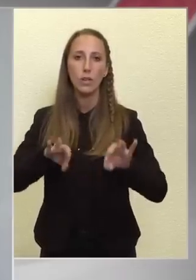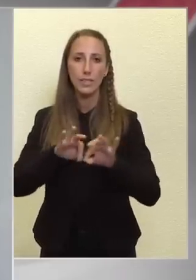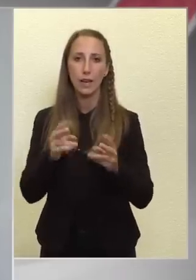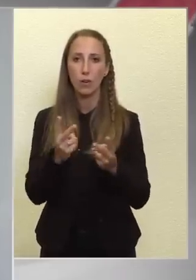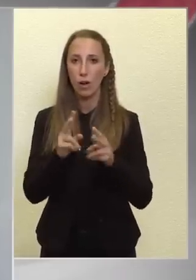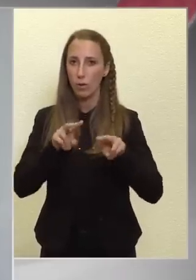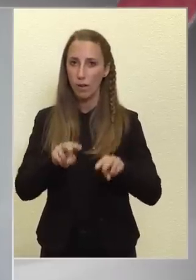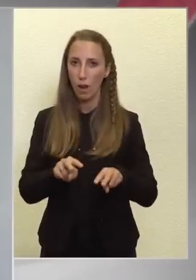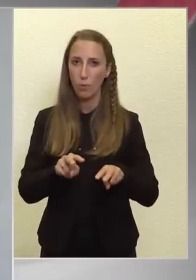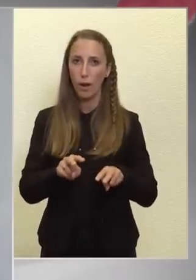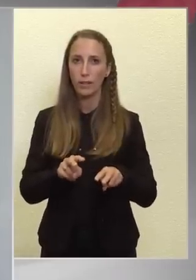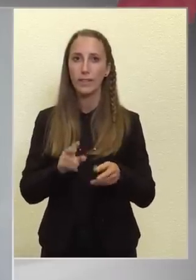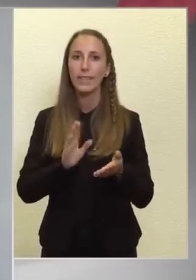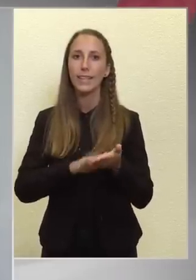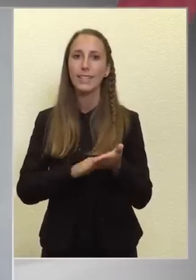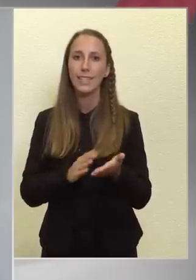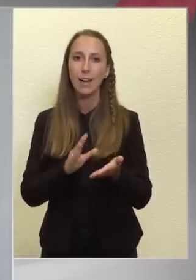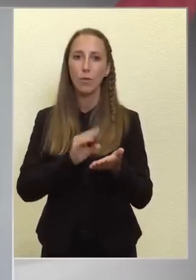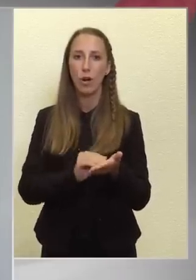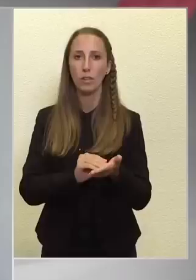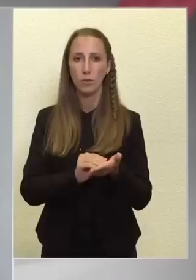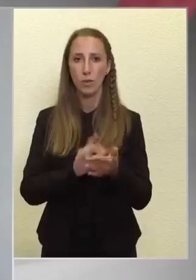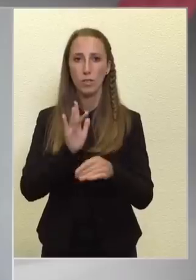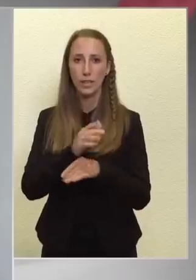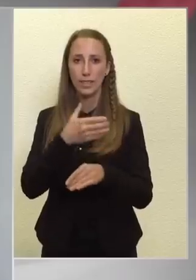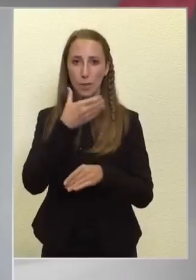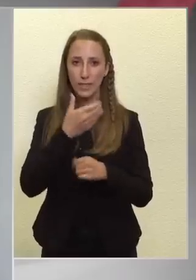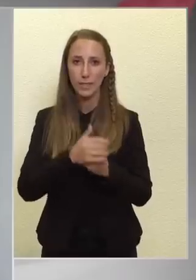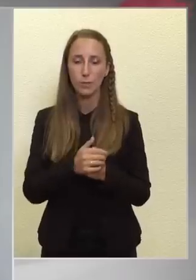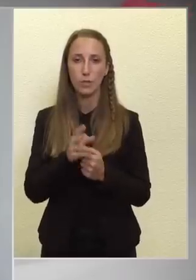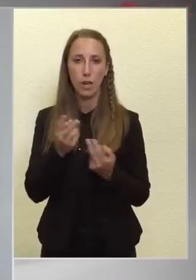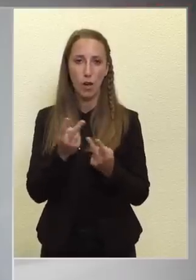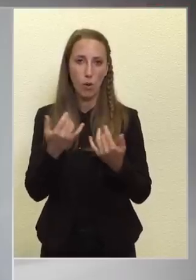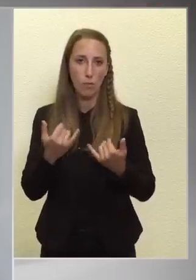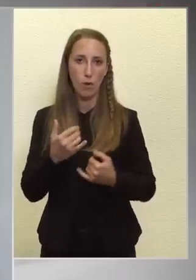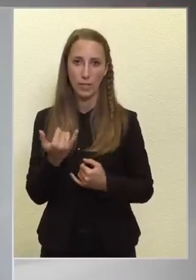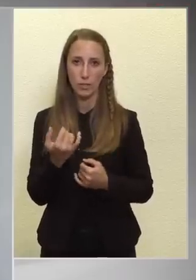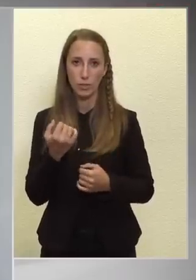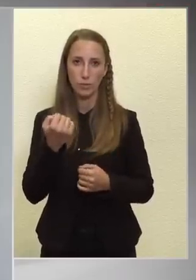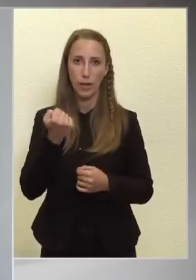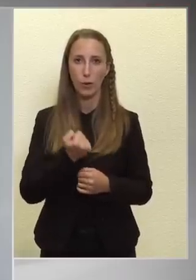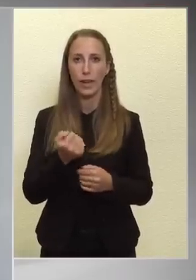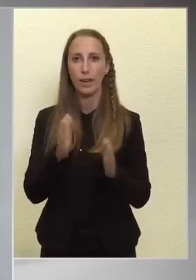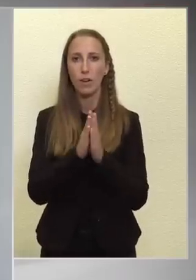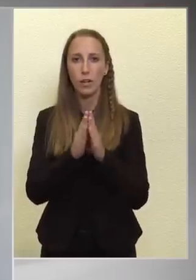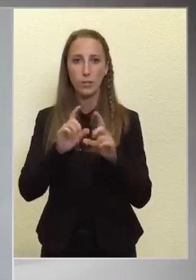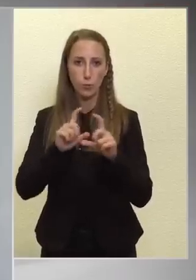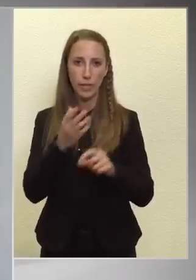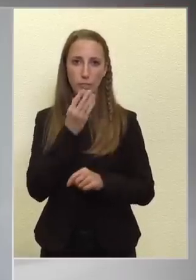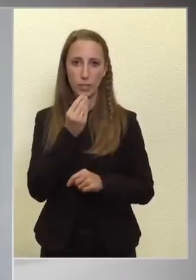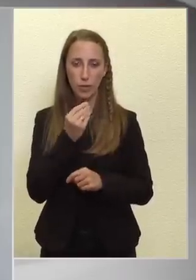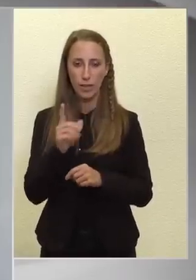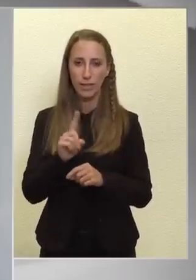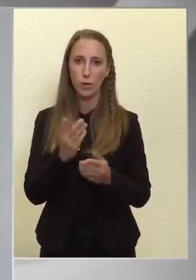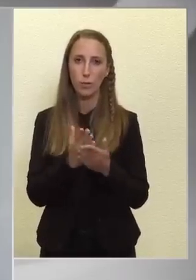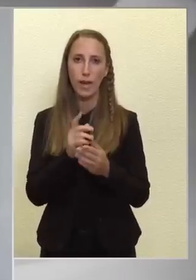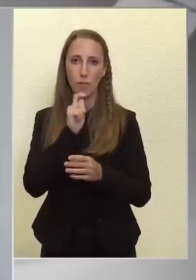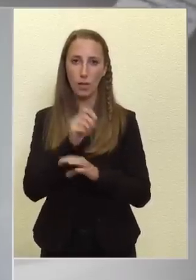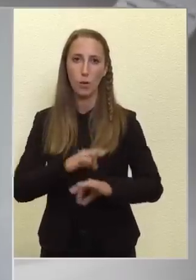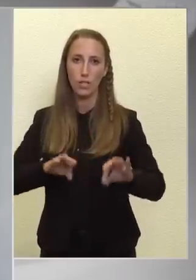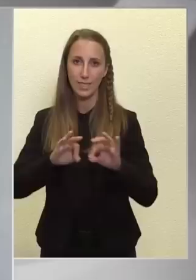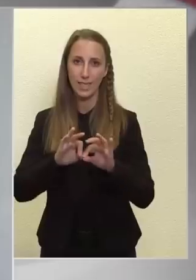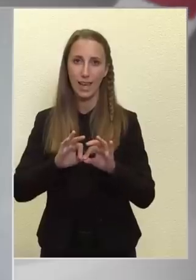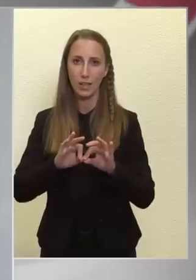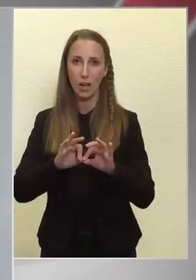valóban kézzelfogható az antiszemitizmus, ahol ma is ölnek meg vallások miatt zsidókat, azok ne, hogy már Magyarországnak